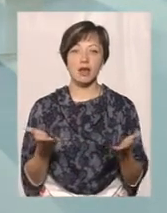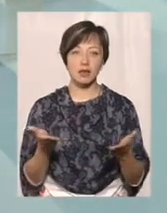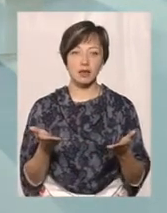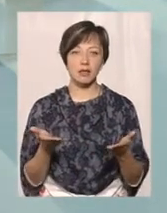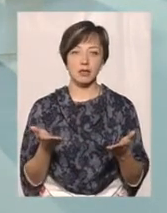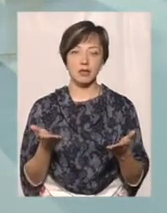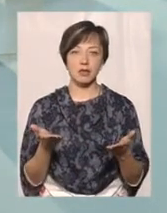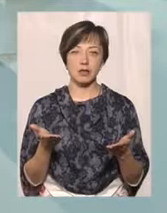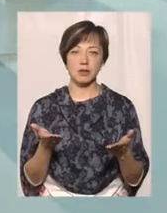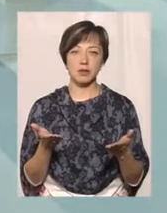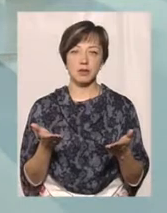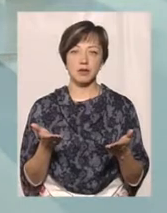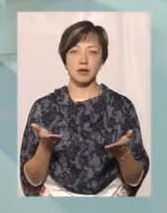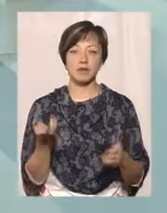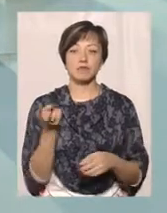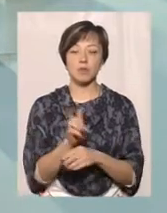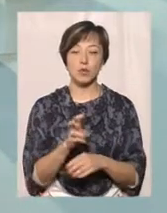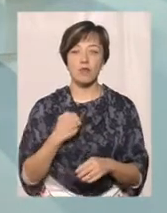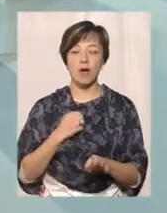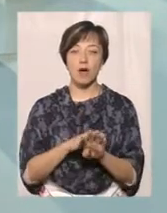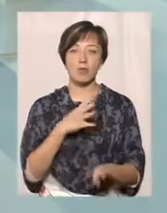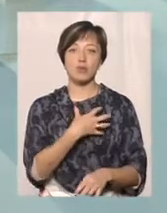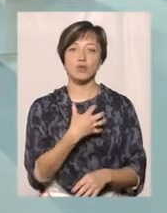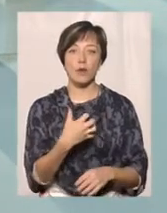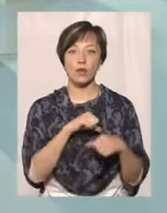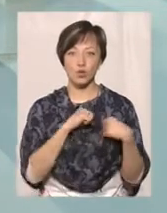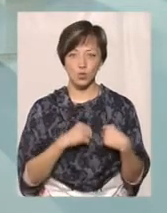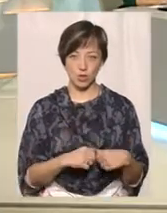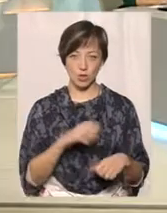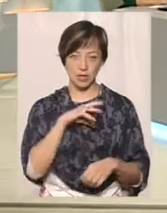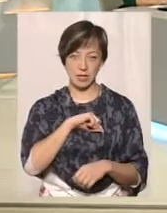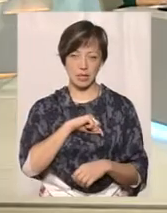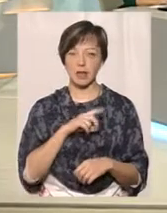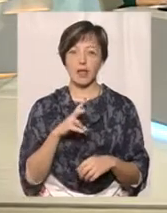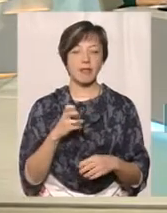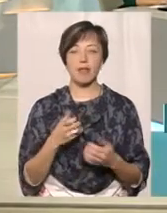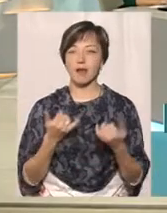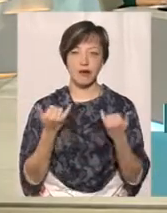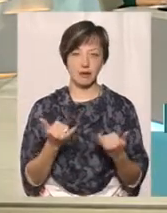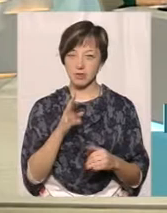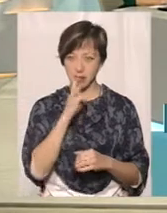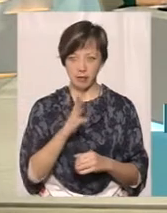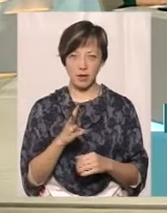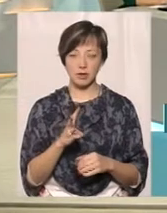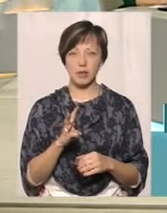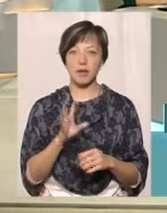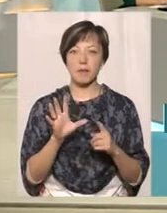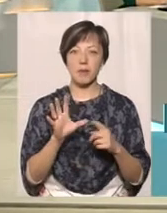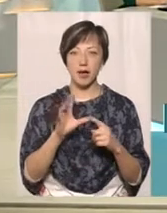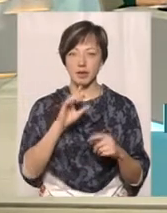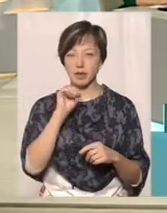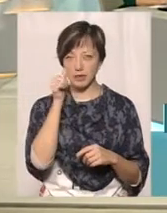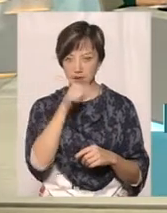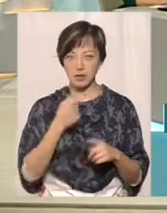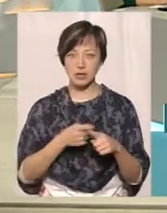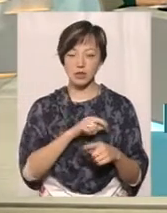йдуть по зову душі і серця, не ради зарплати. П'ятий рік ці